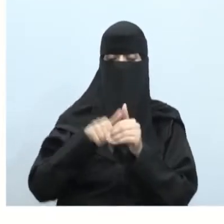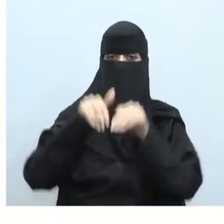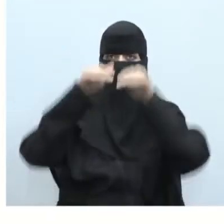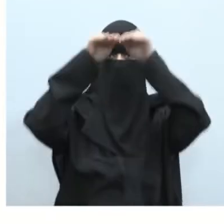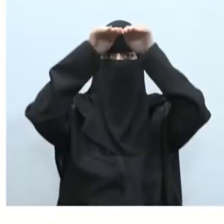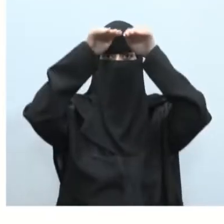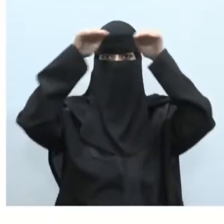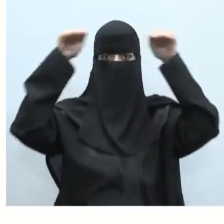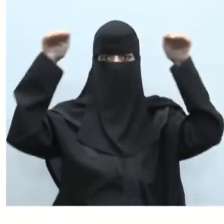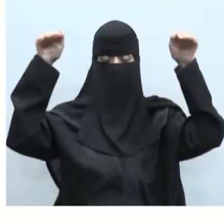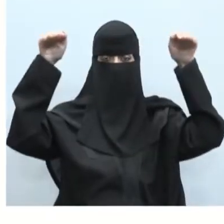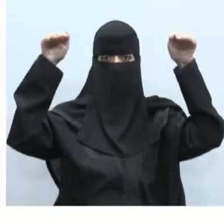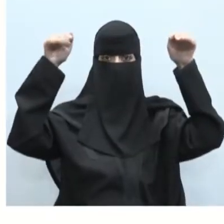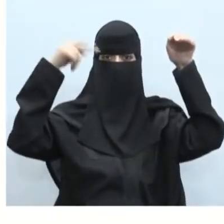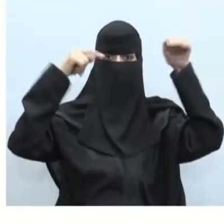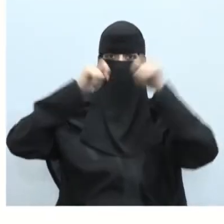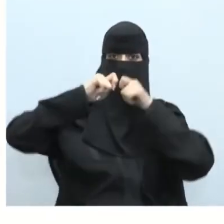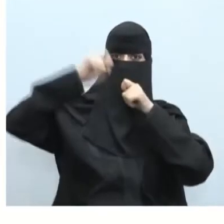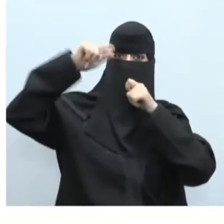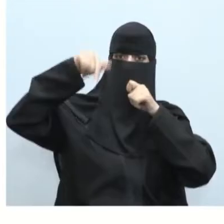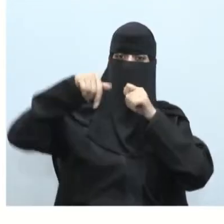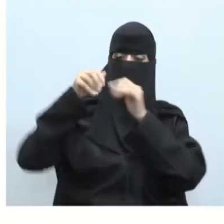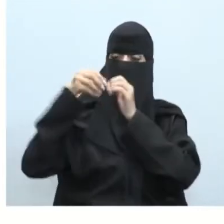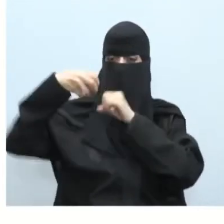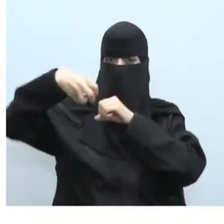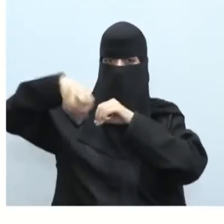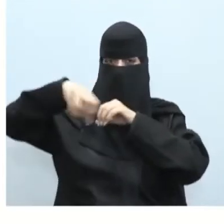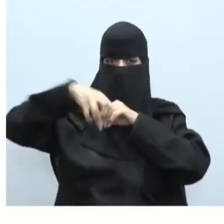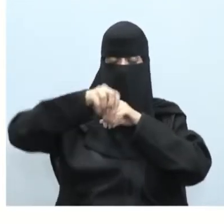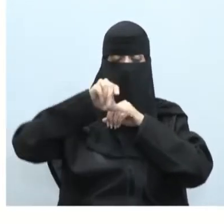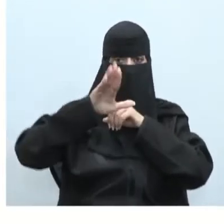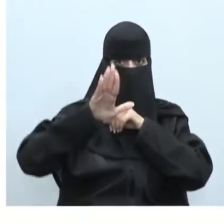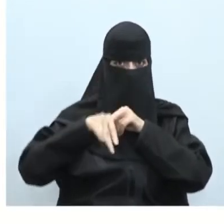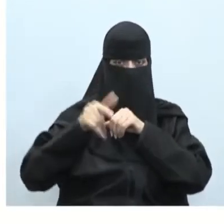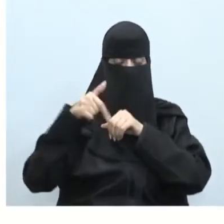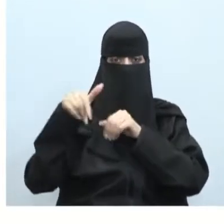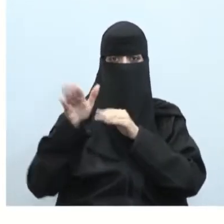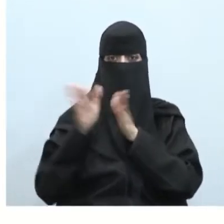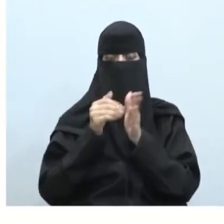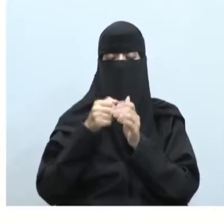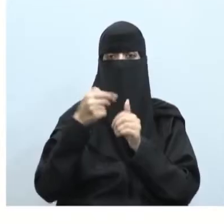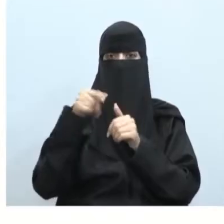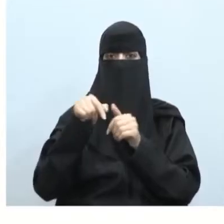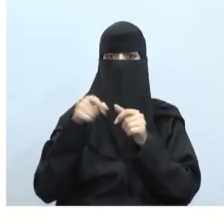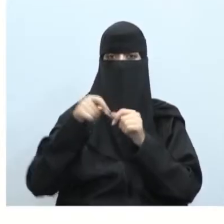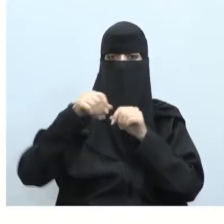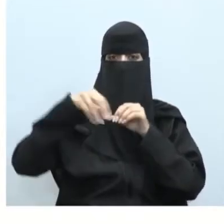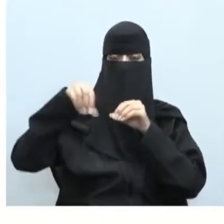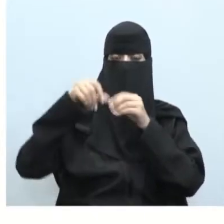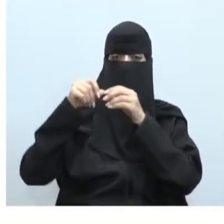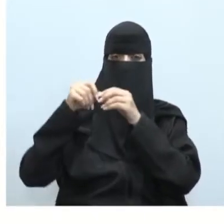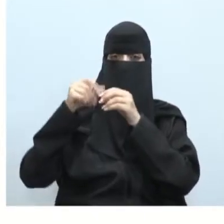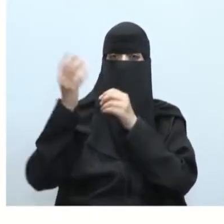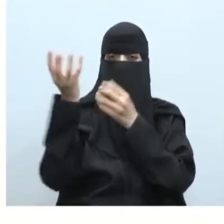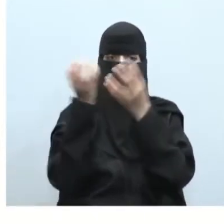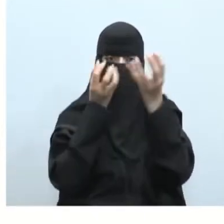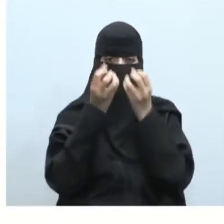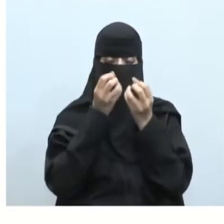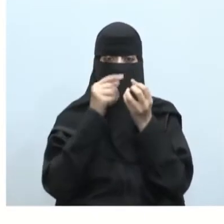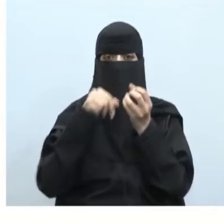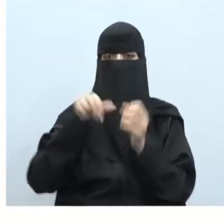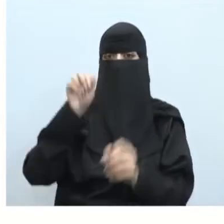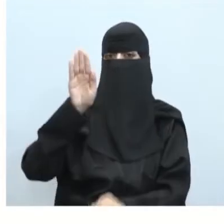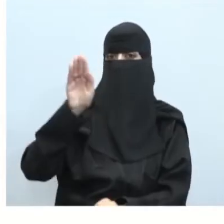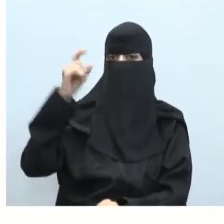هي عبارة عن فئات توجد أو عبارة عن مجرات وسدم